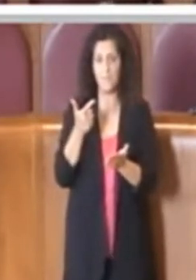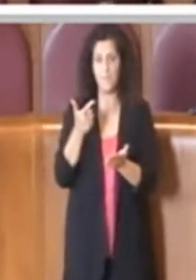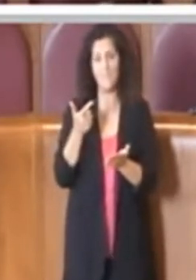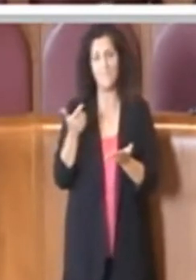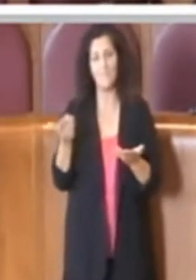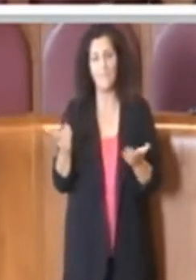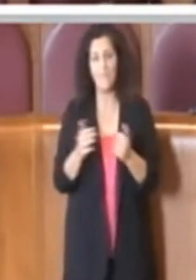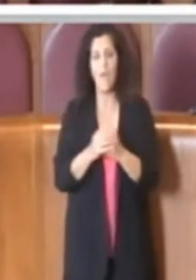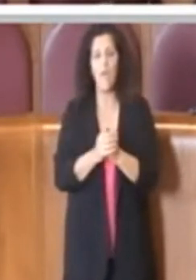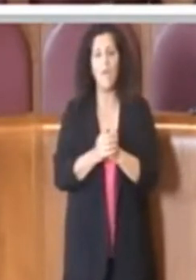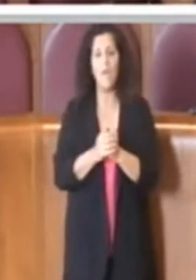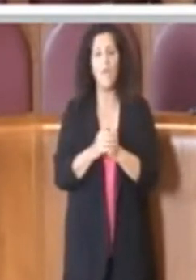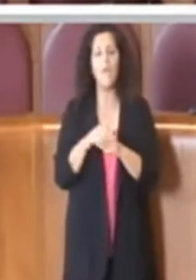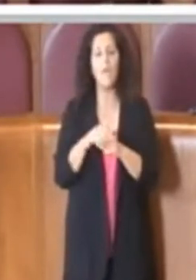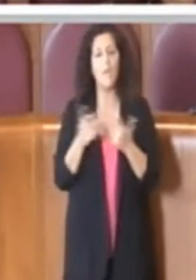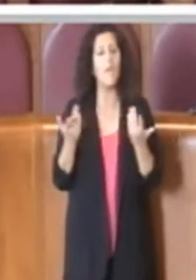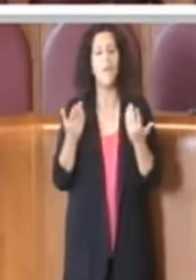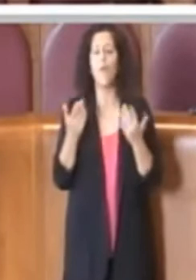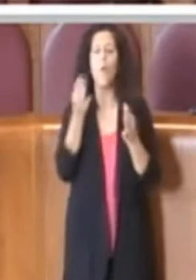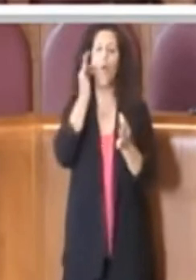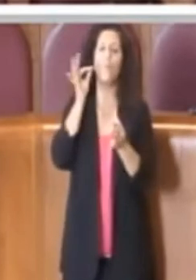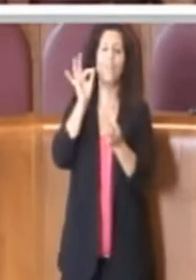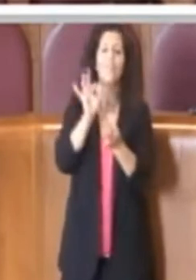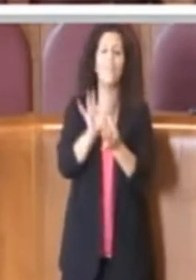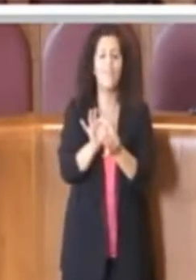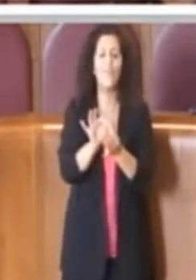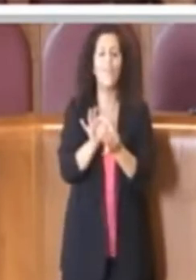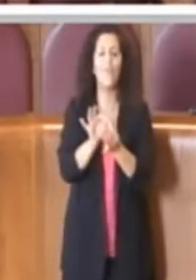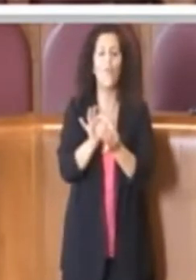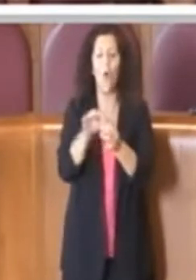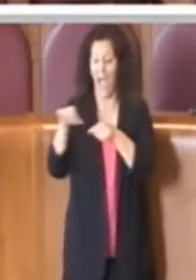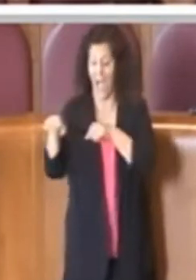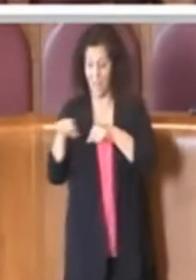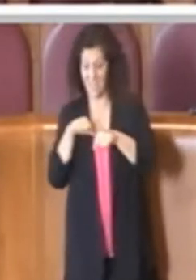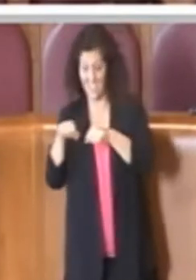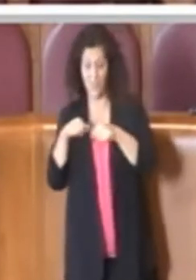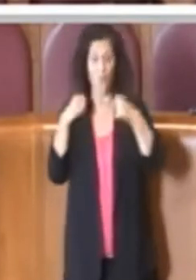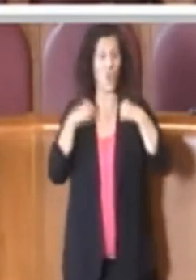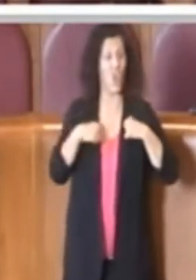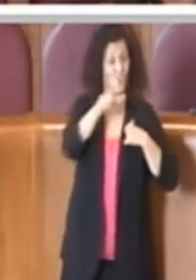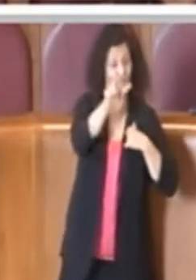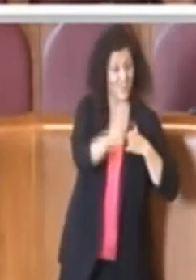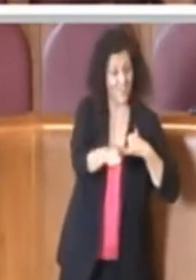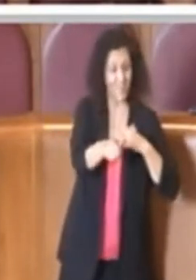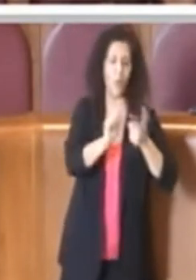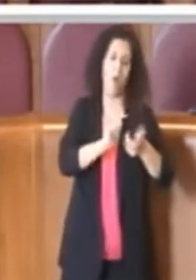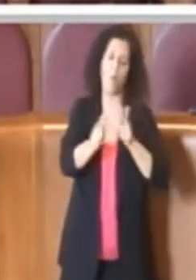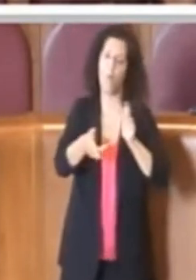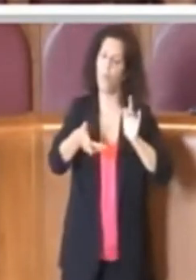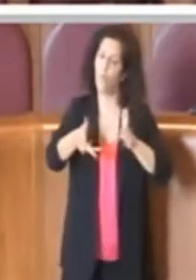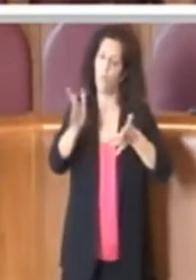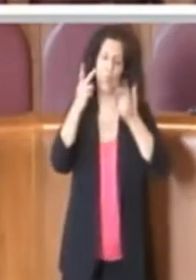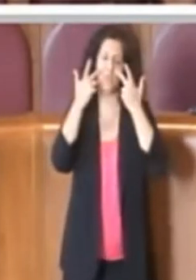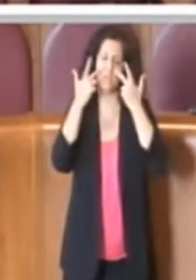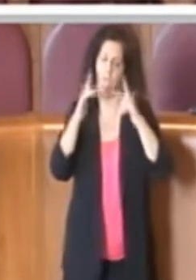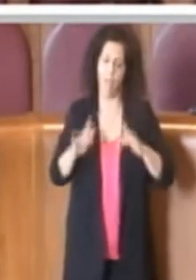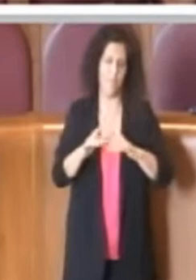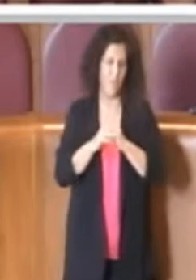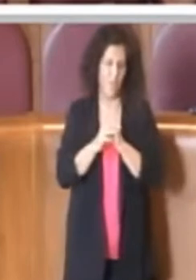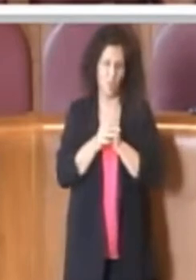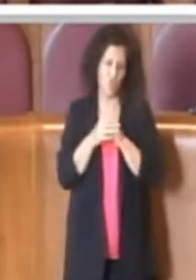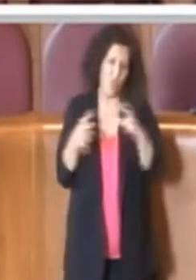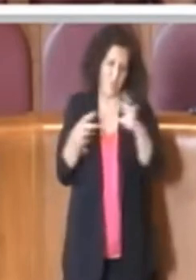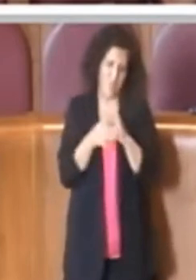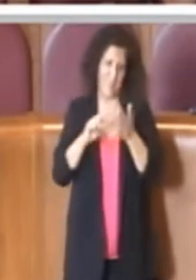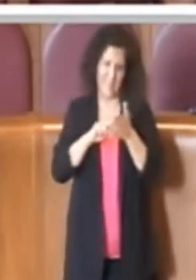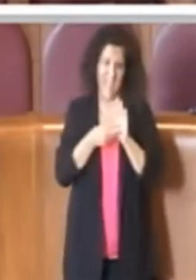che va nella volontà di semplificare il rapporto soprattutto fra amministrazione e cittadino anche negli aspetti più tecnici e quando ci sono i soldi di mezzo,